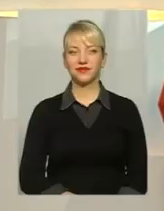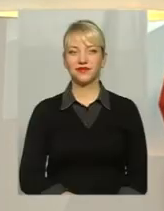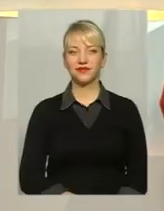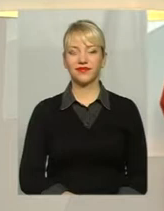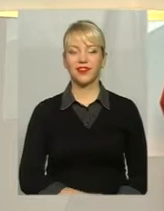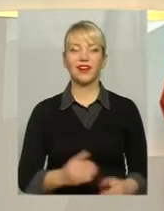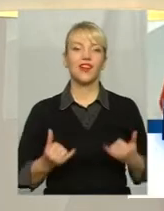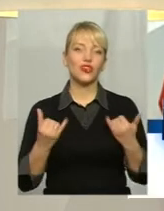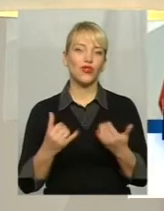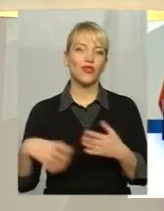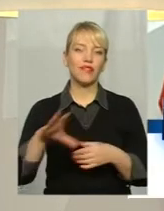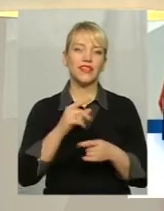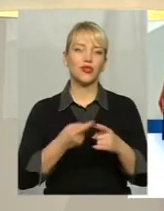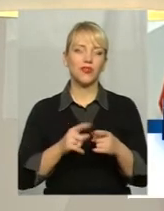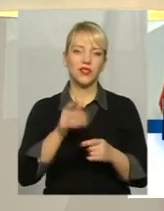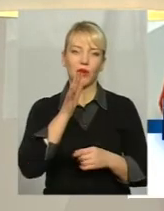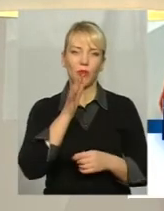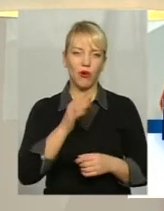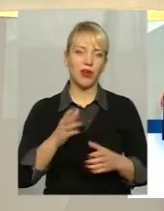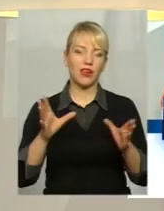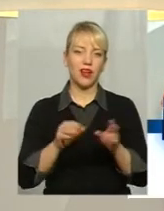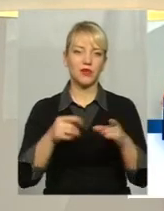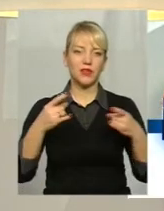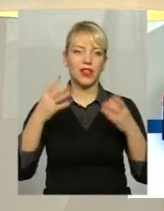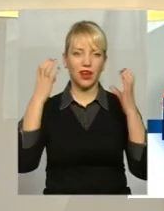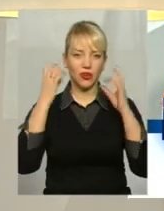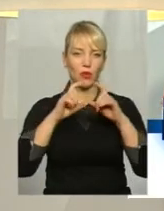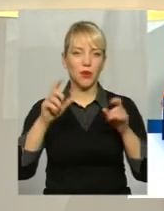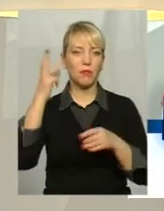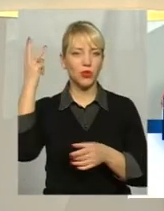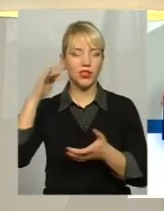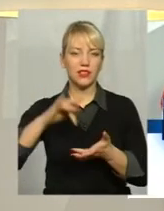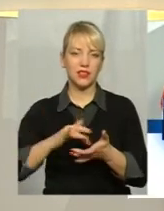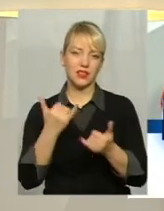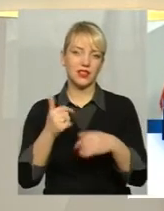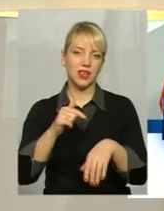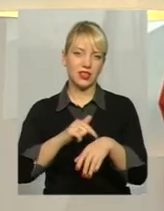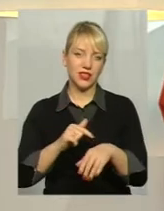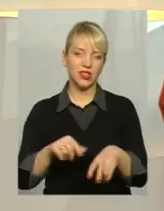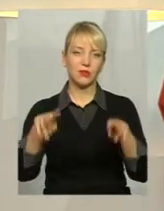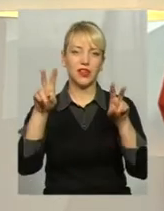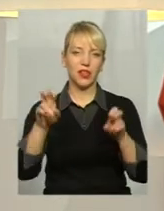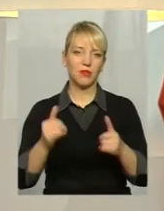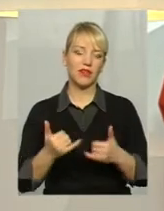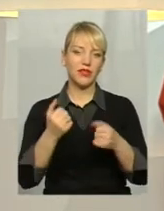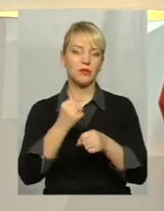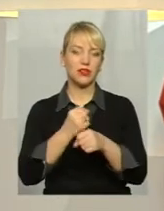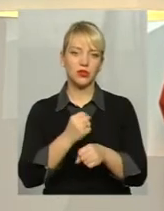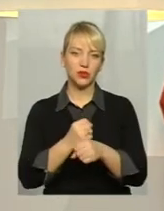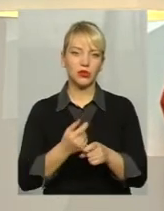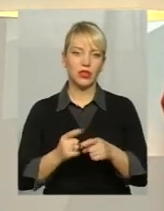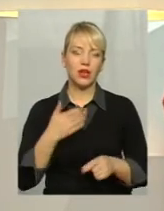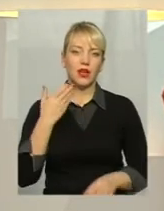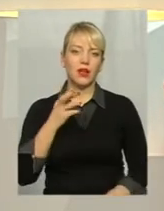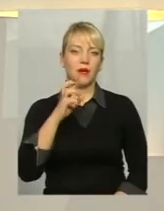Мої шанування усім, хто у цій порі разом із телерадіокомпанією «Поділя Центр» На часі в прямому ефірі теми я Анна Бендюк, переклад на жестову мову